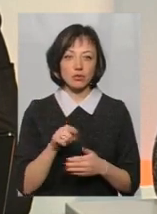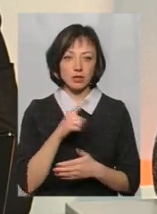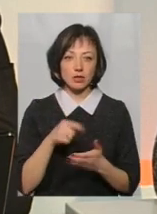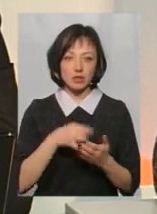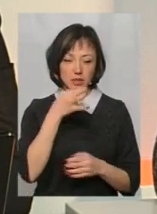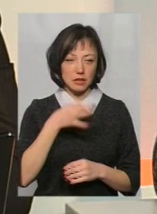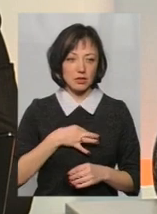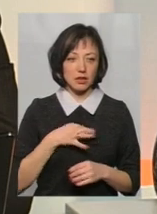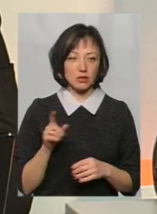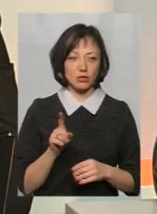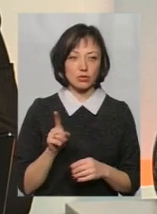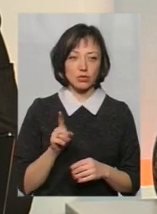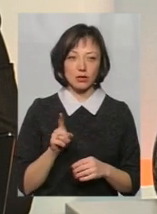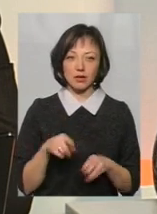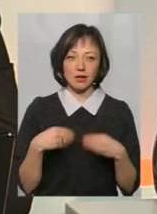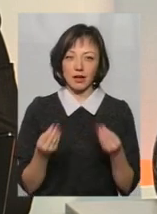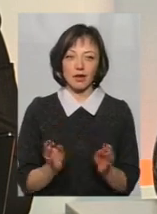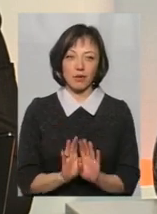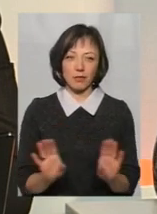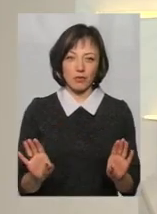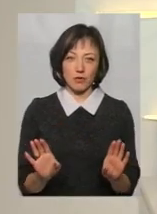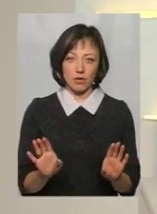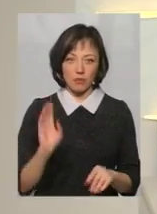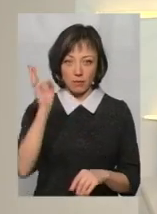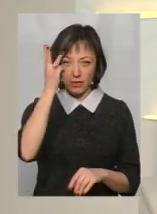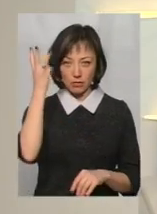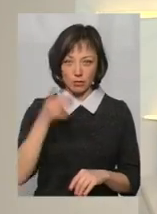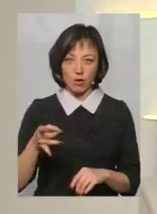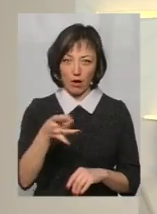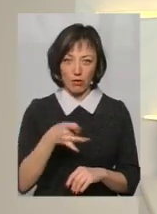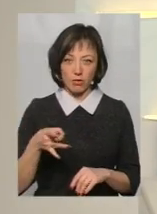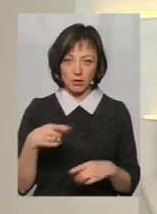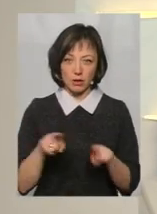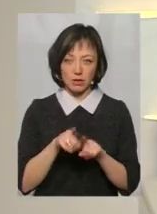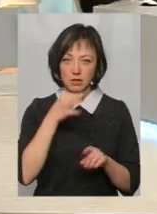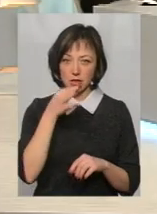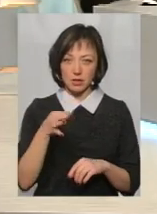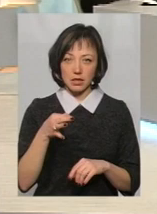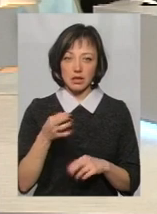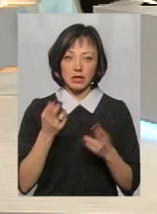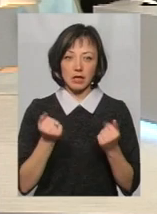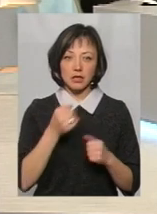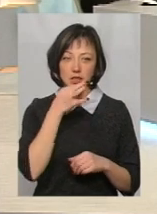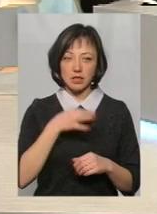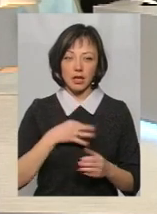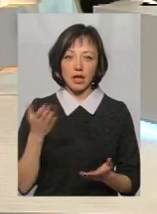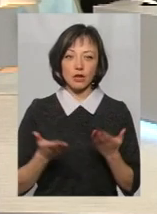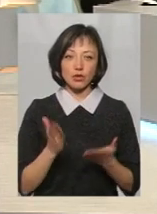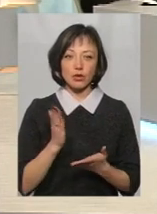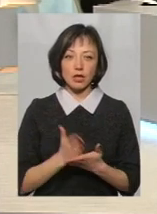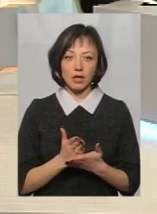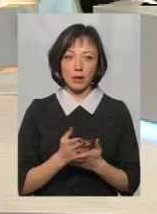Сказали, що не дамо. Це в Хмельницькому районі таке сказали? Ну, сказали, що якщо вже є